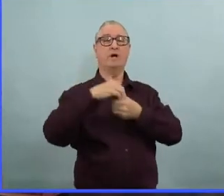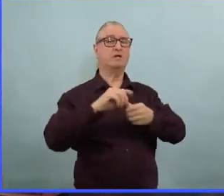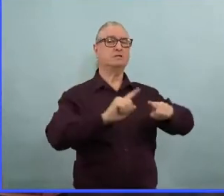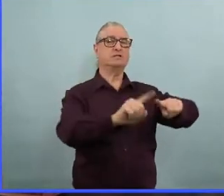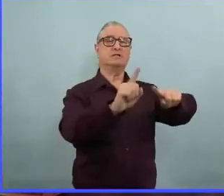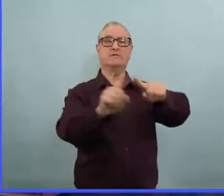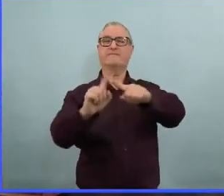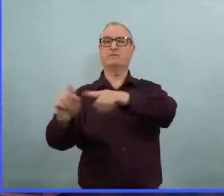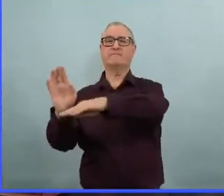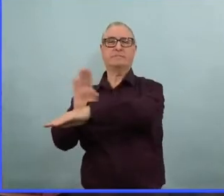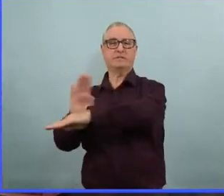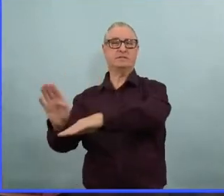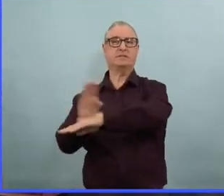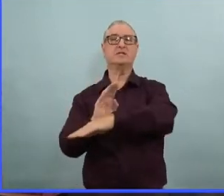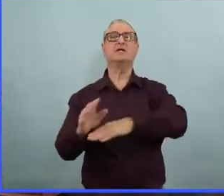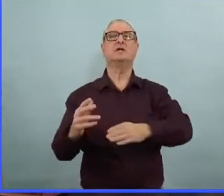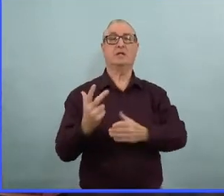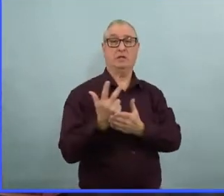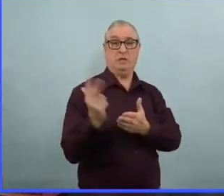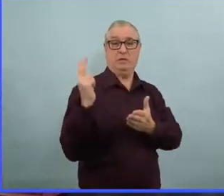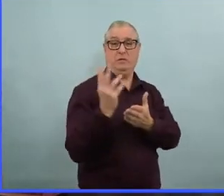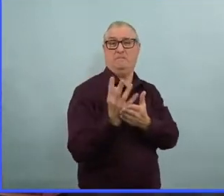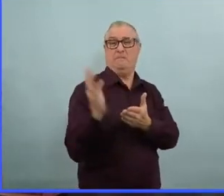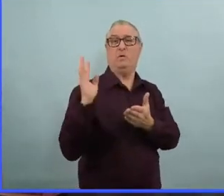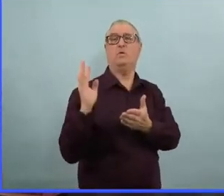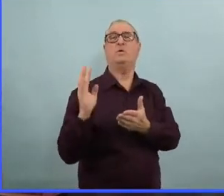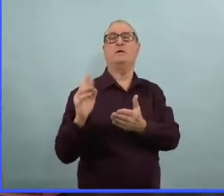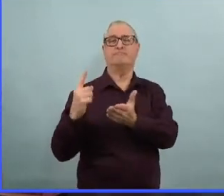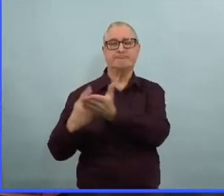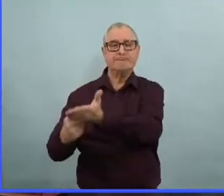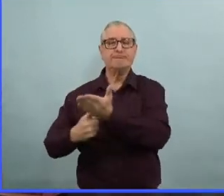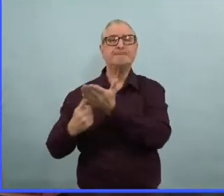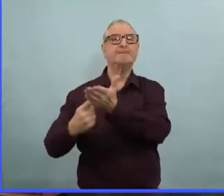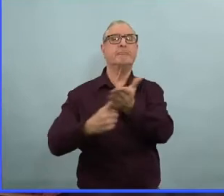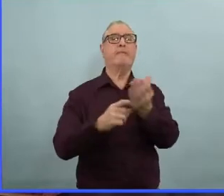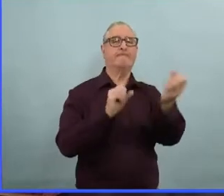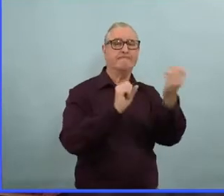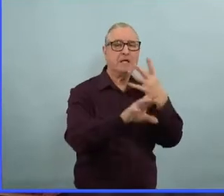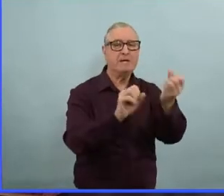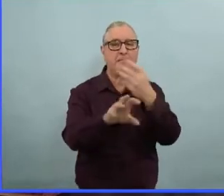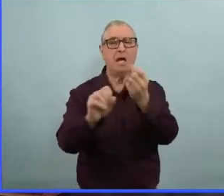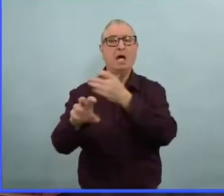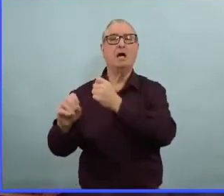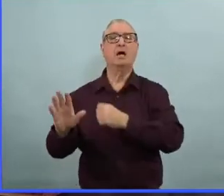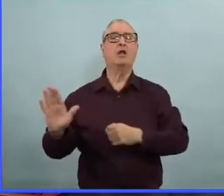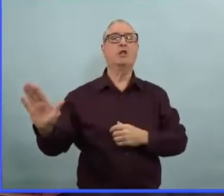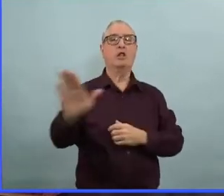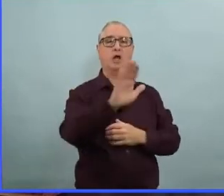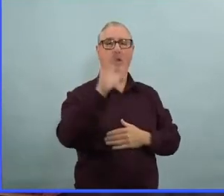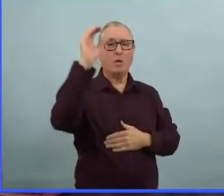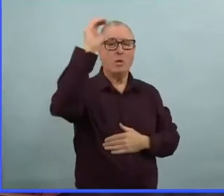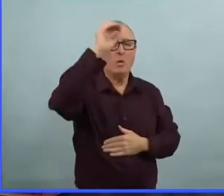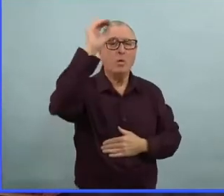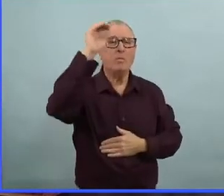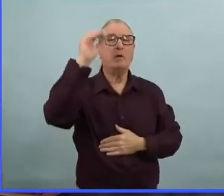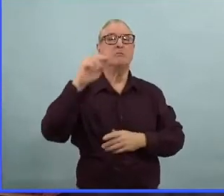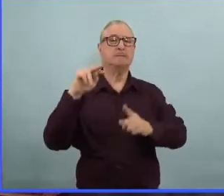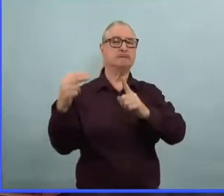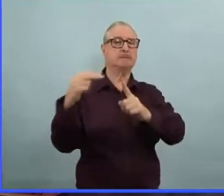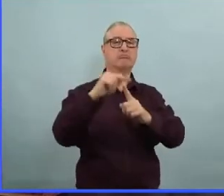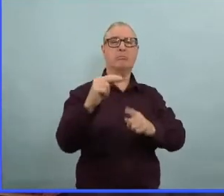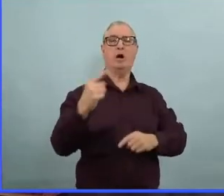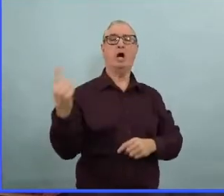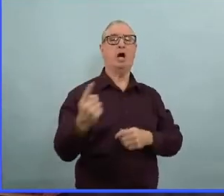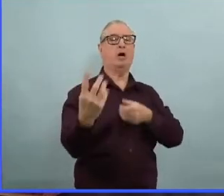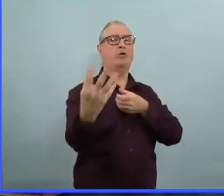les ordres de santé publique et ensuite on a décidé de les prolonger une semaine de plus, je peux vous dire que les entreprises communiquent constamment avec